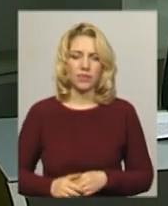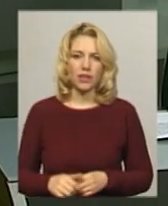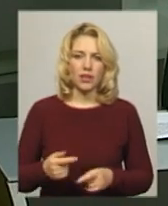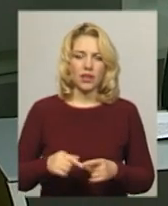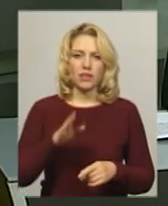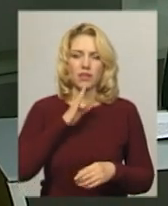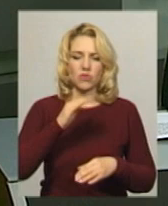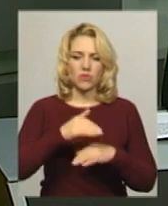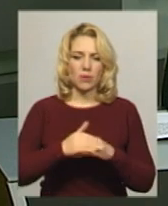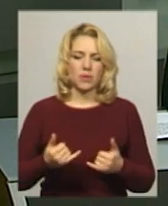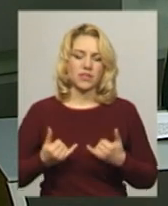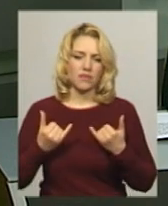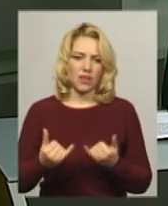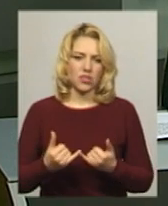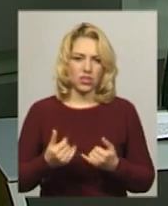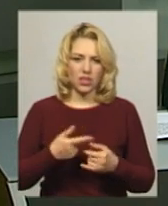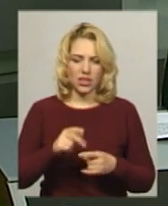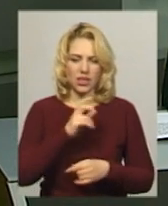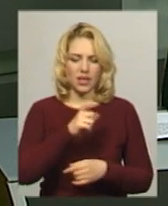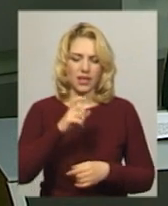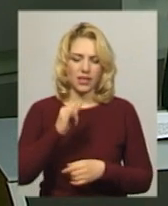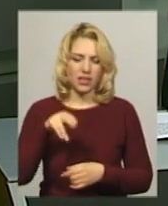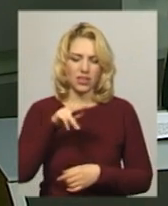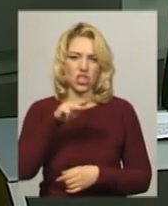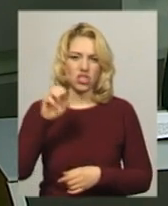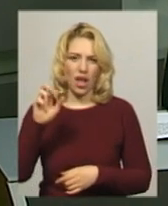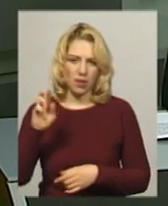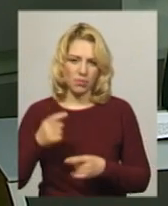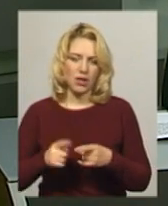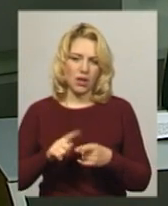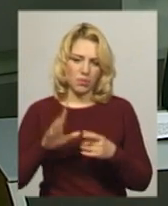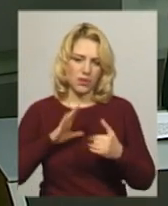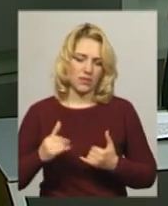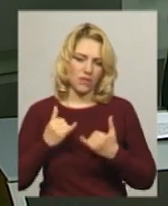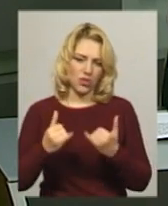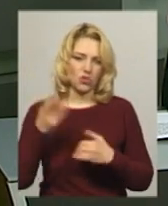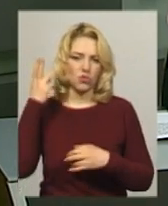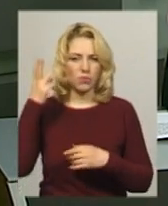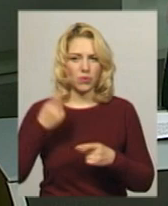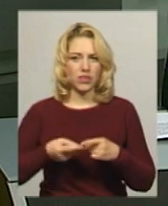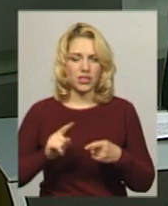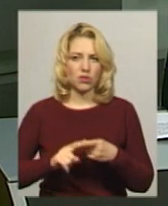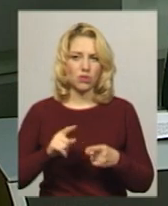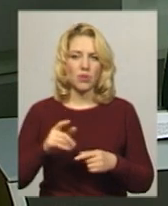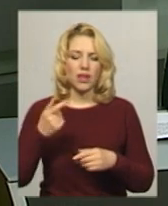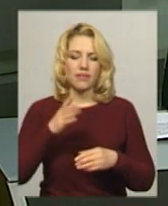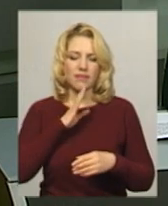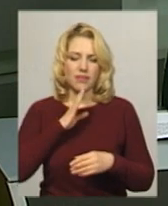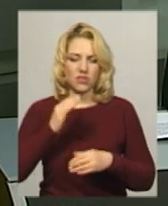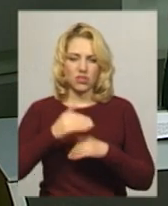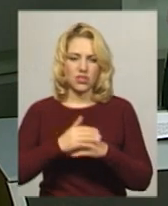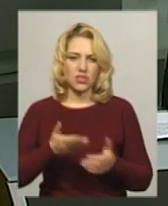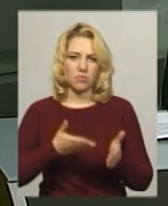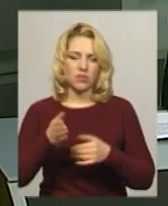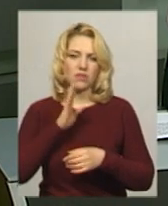-вечір, присвячений хіджабу, вперше відбувся у Хмельницькому. Захід проходив в приміщенні обласної бібліотеки для юнацтва. На Дівич-вечір запросили